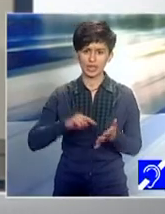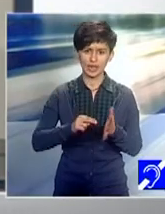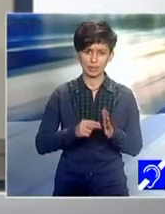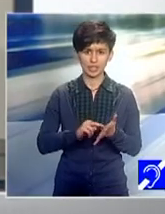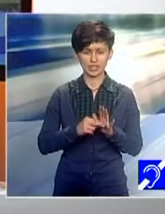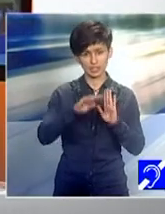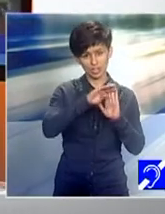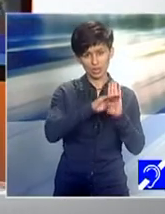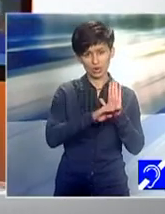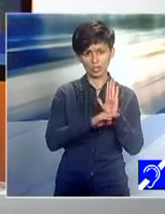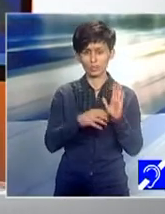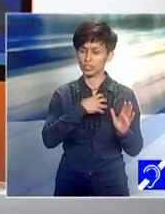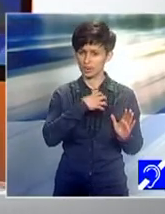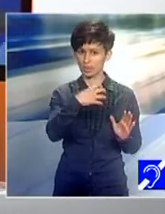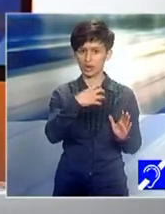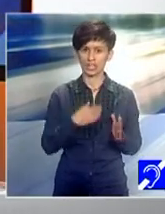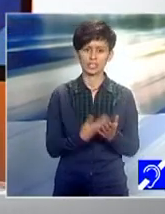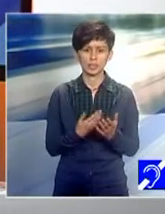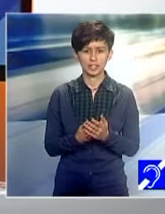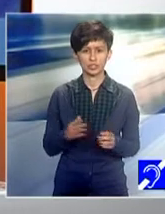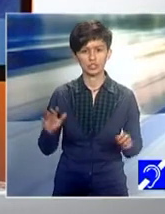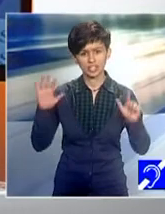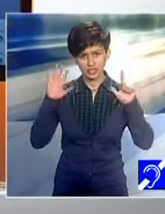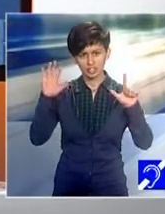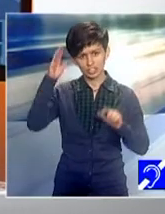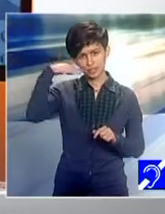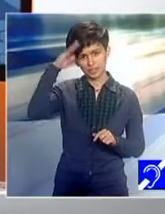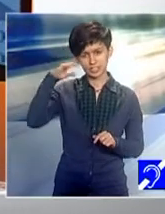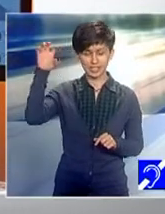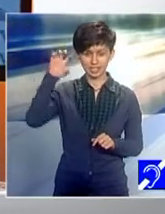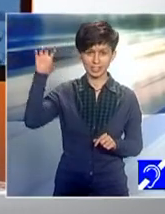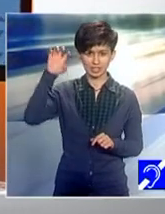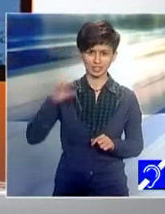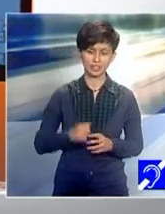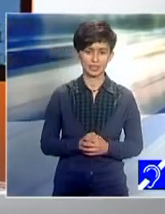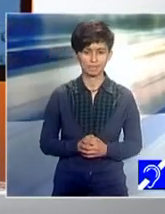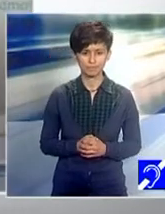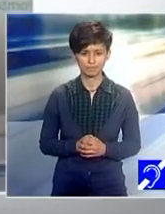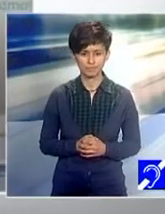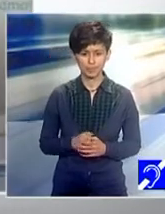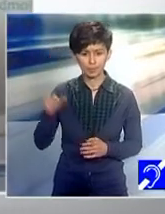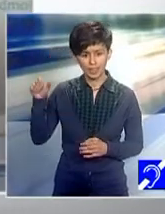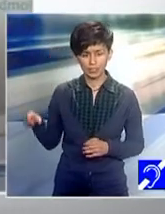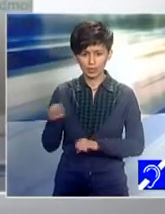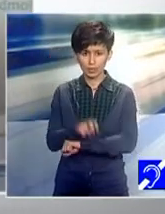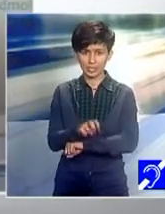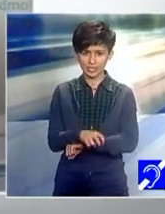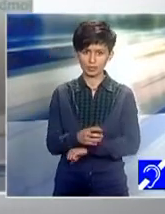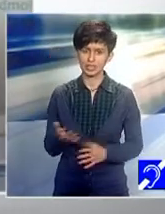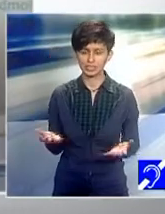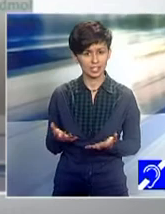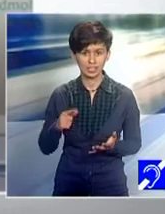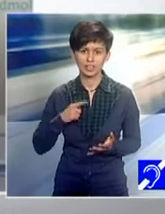un program bogat și cuprinzător pentru cele șapte zile intensive în Transilvania și una dintre participante, Cătălina Vrabie, care este